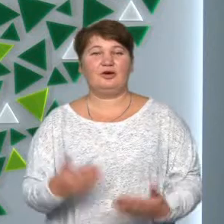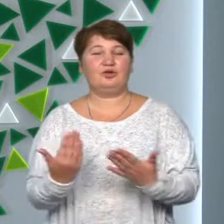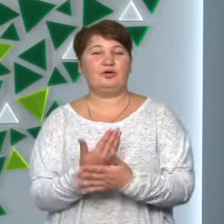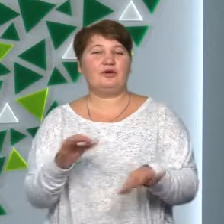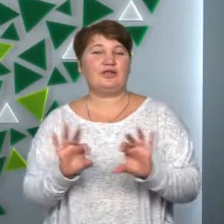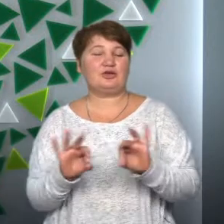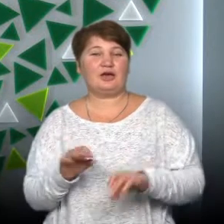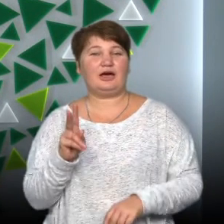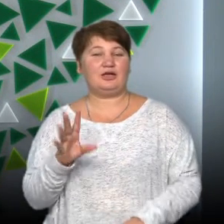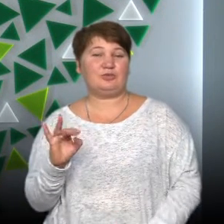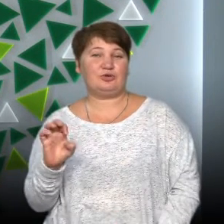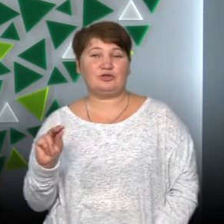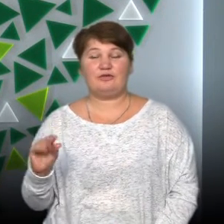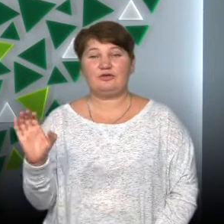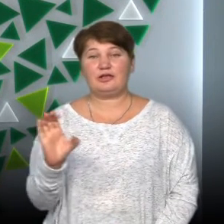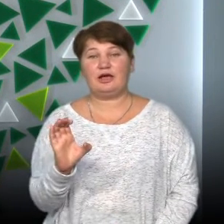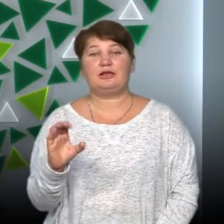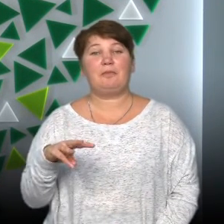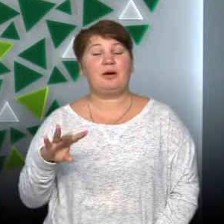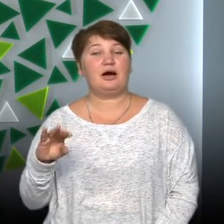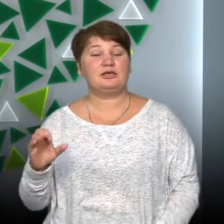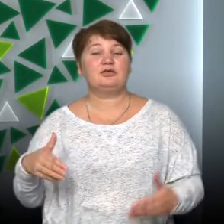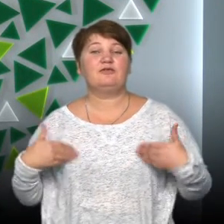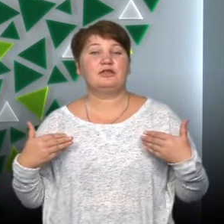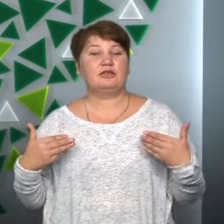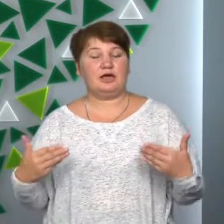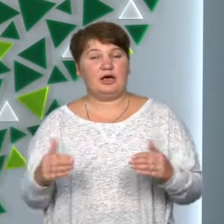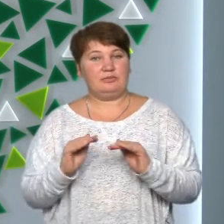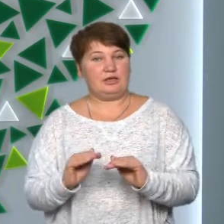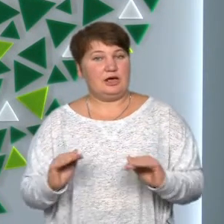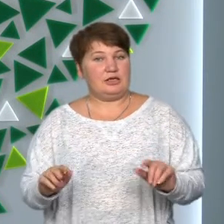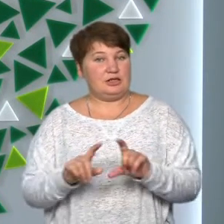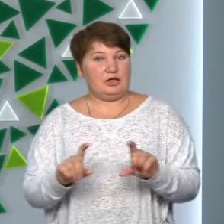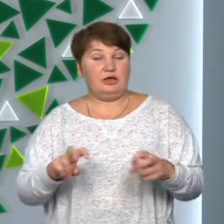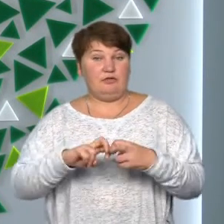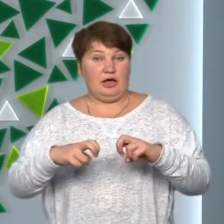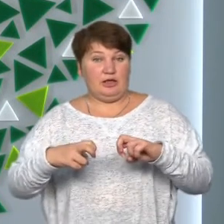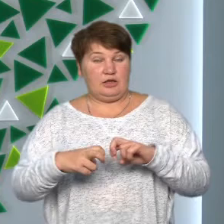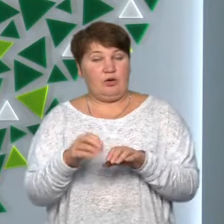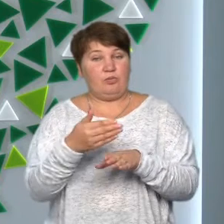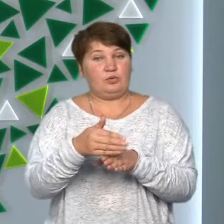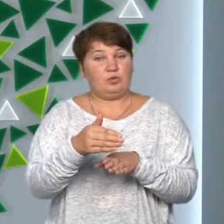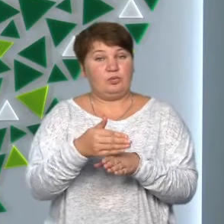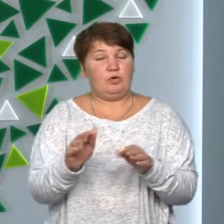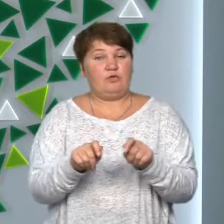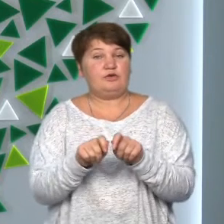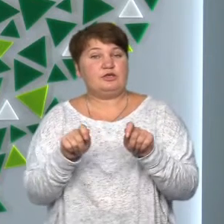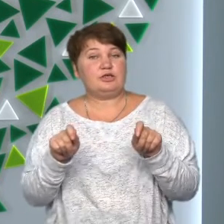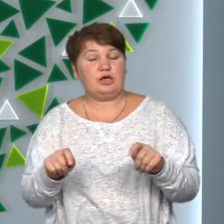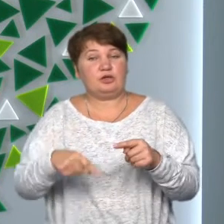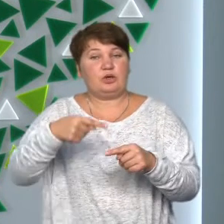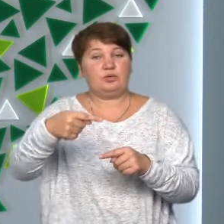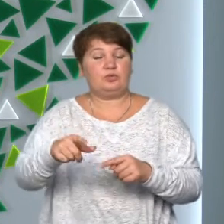У студії Каріна Борисович та Світлана Магас вітаємо. Дитячі садки у Франківську поступово відчинятимуть із наступного